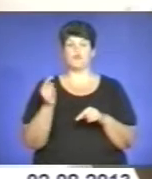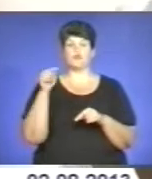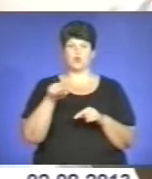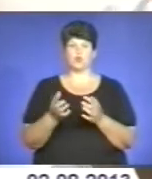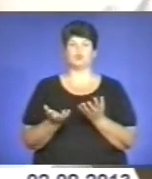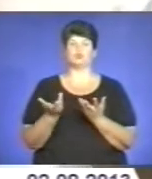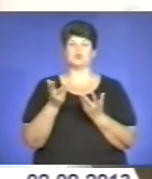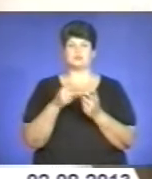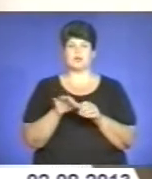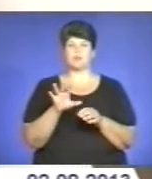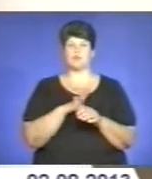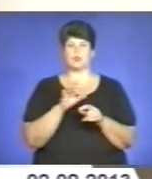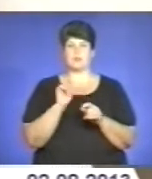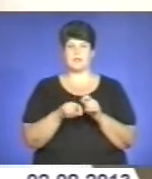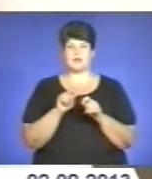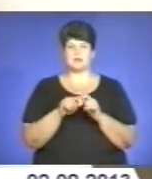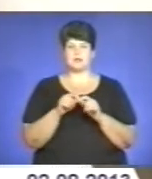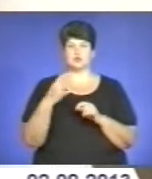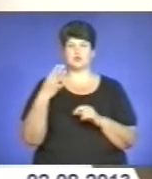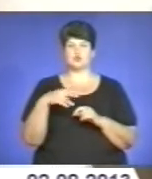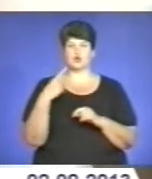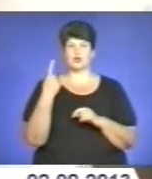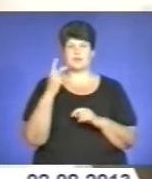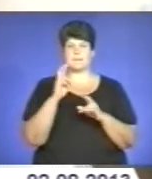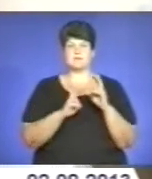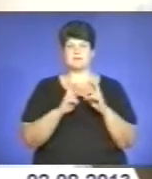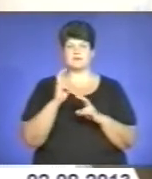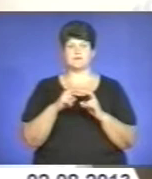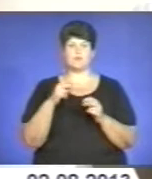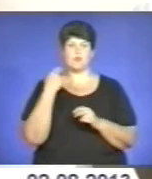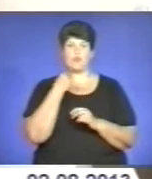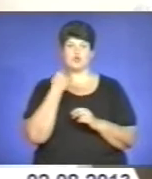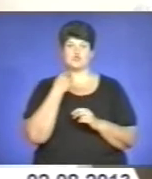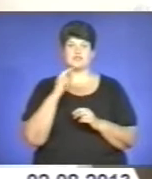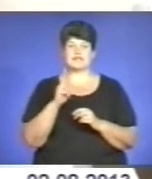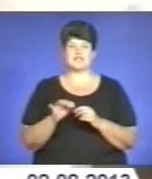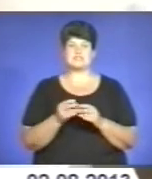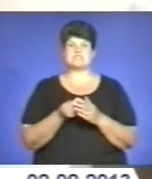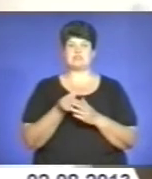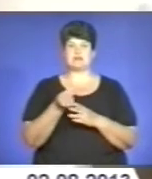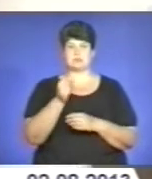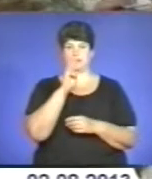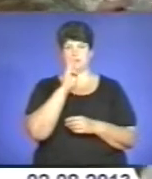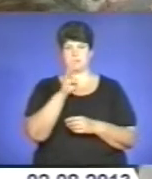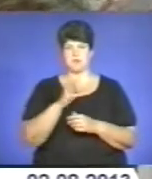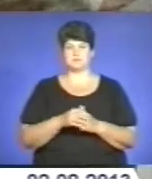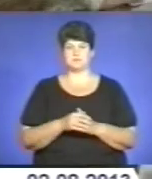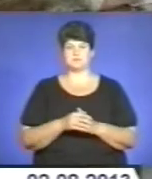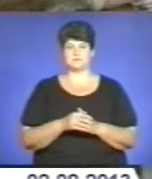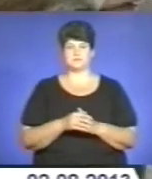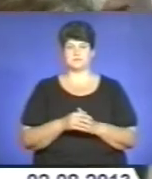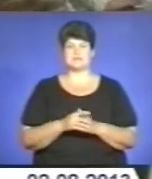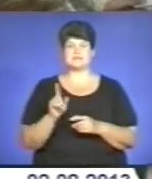числі було перевірено 41 підприємство-боржник із виплати заробітної плати. За